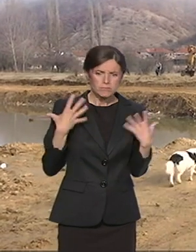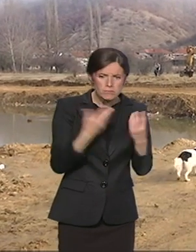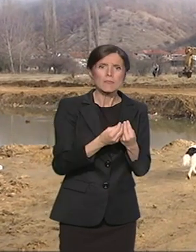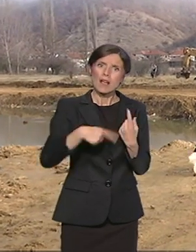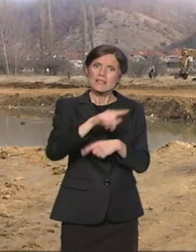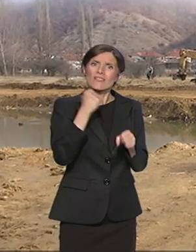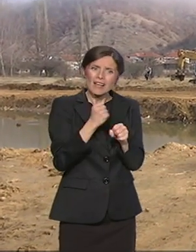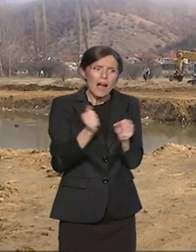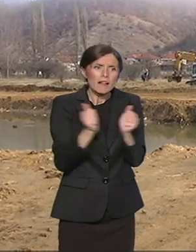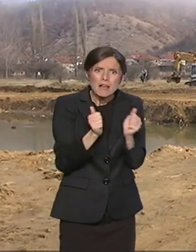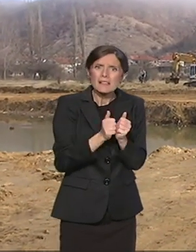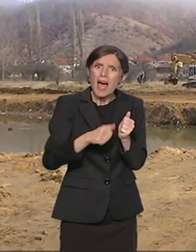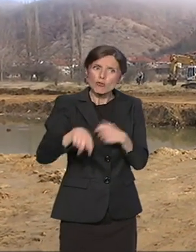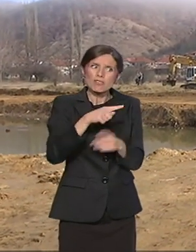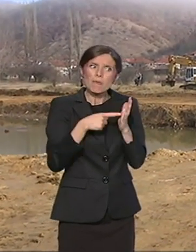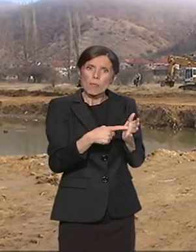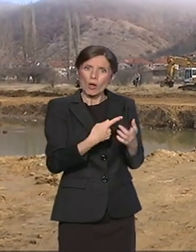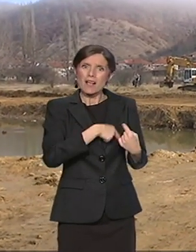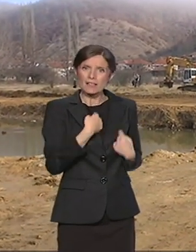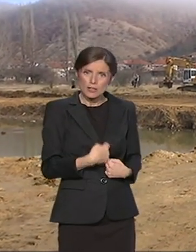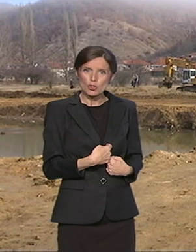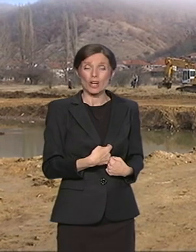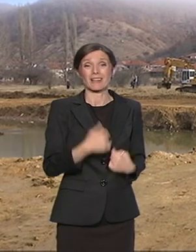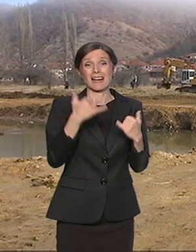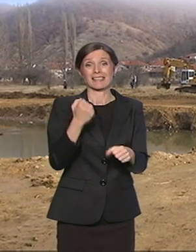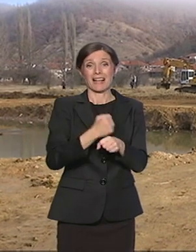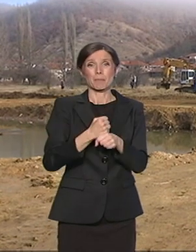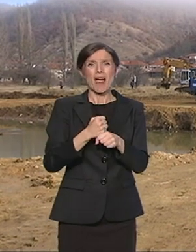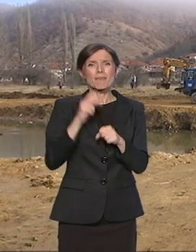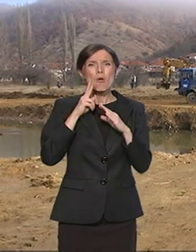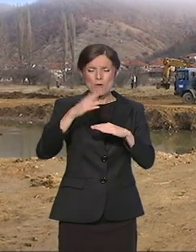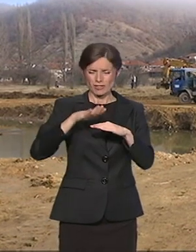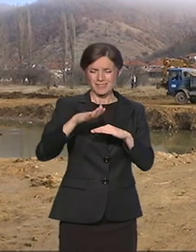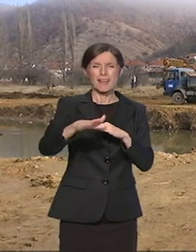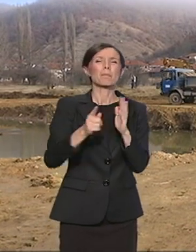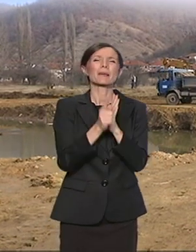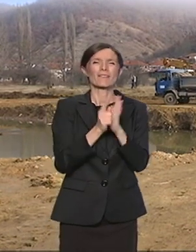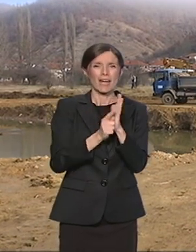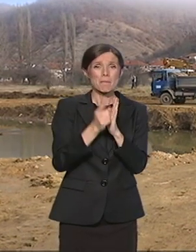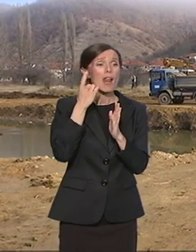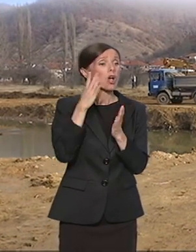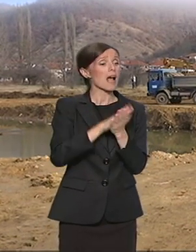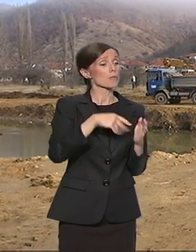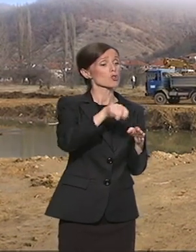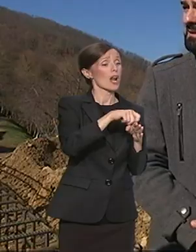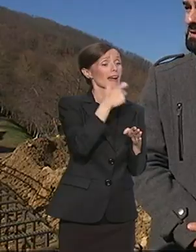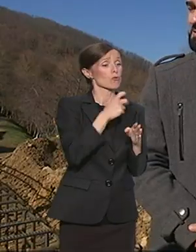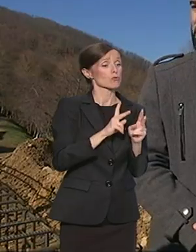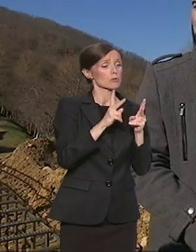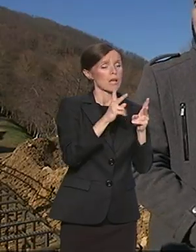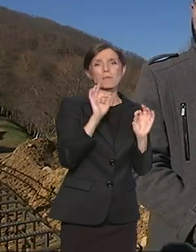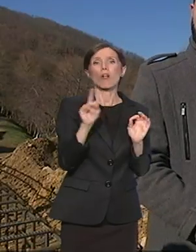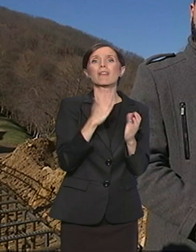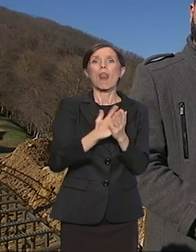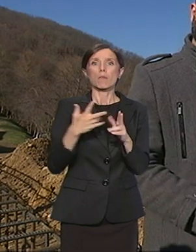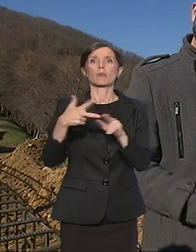Pontonski most se postavlja, pa kada poče rekonstrukcija ovog starog, neće biti prekida Sabrićeja. Mi smo kao opština najbrže što